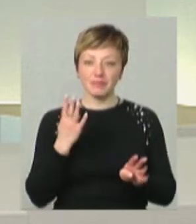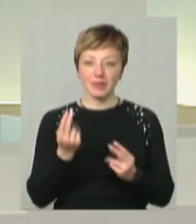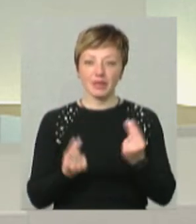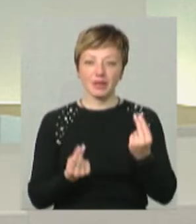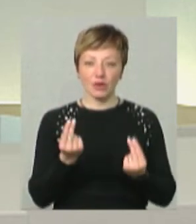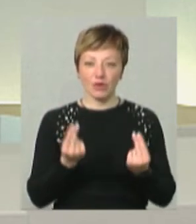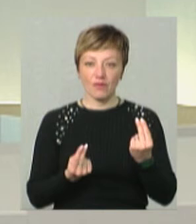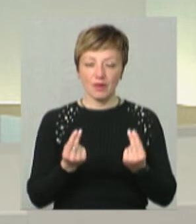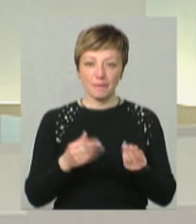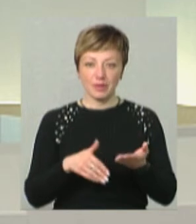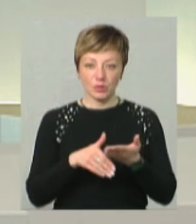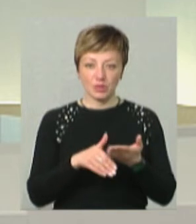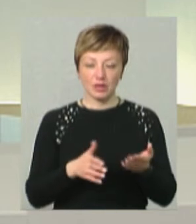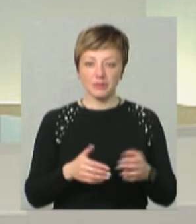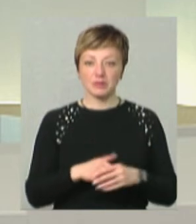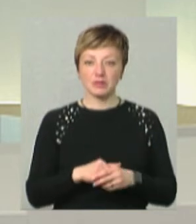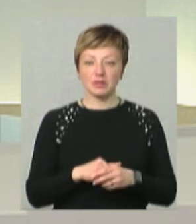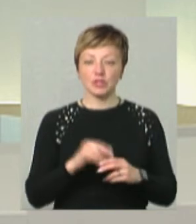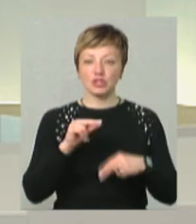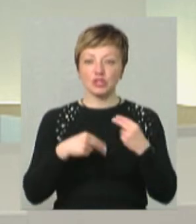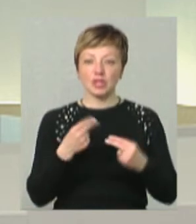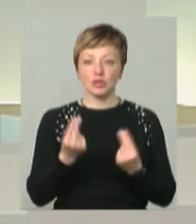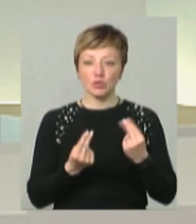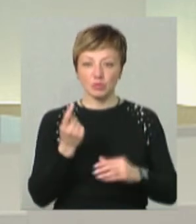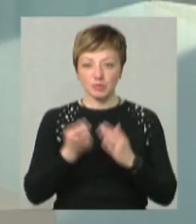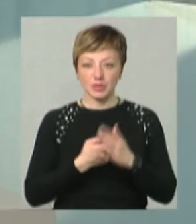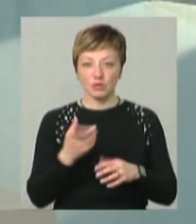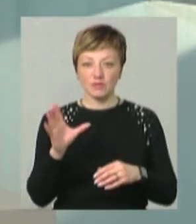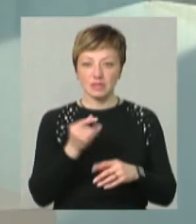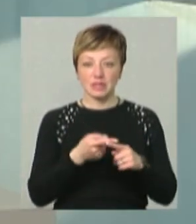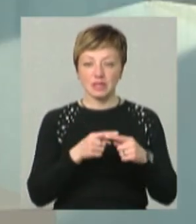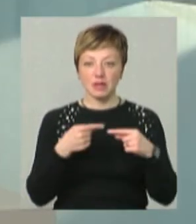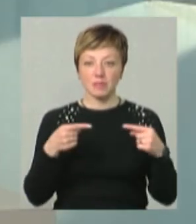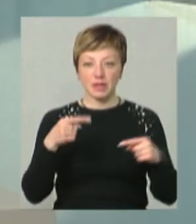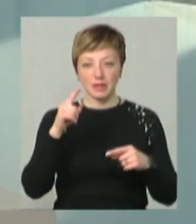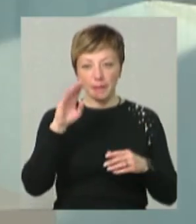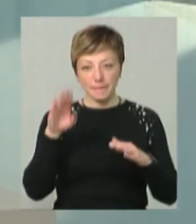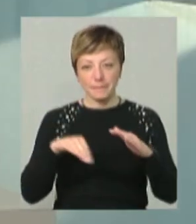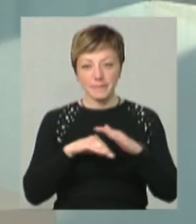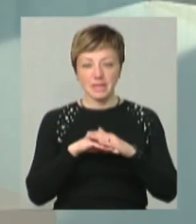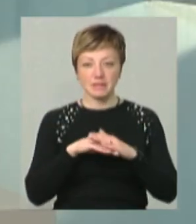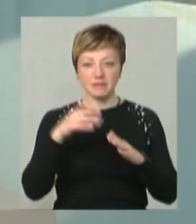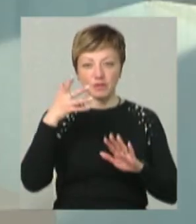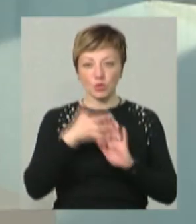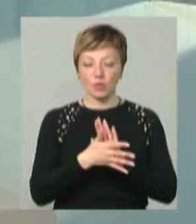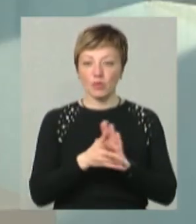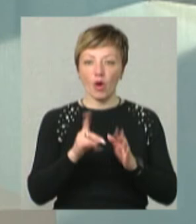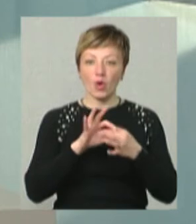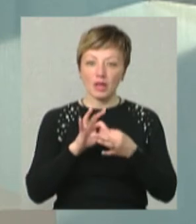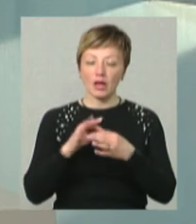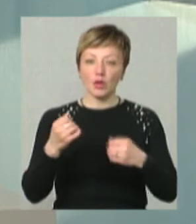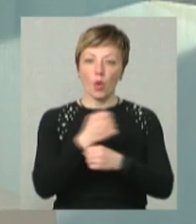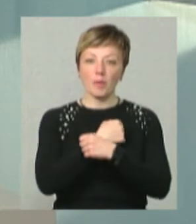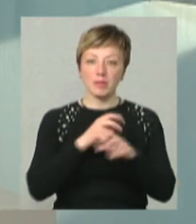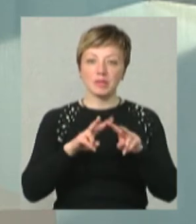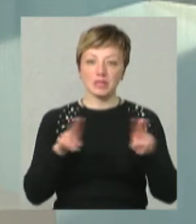методика, тому що через гру вони пізнають ці всі елементи, підсвідомо вони не думають. Звичайно, контакти, обійми те